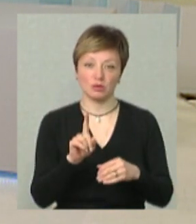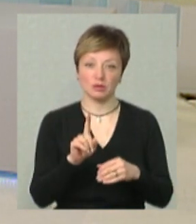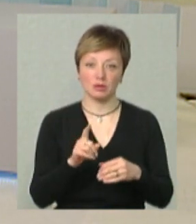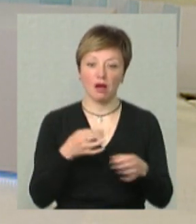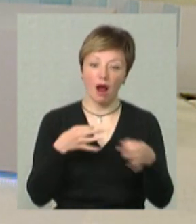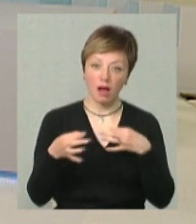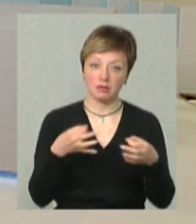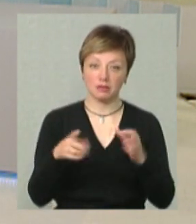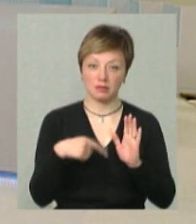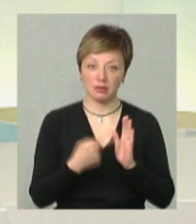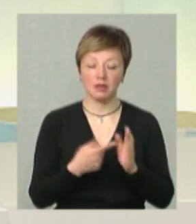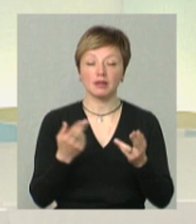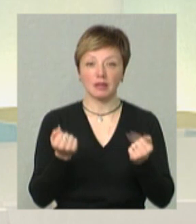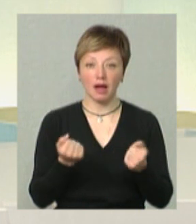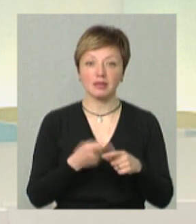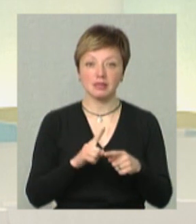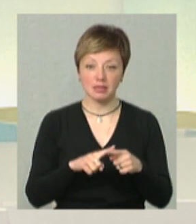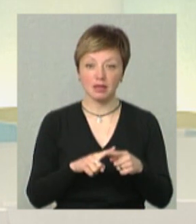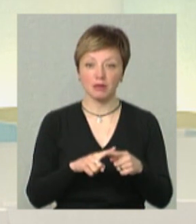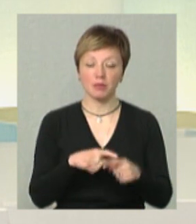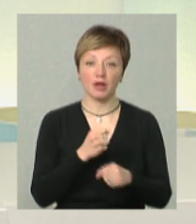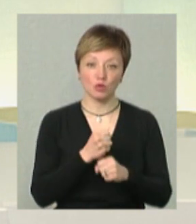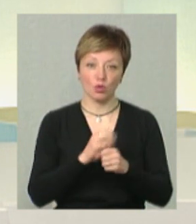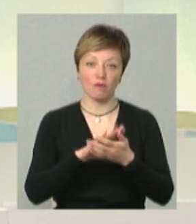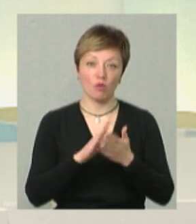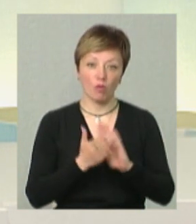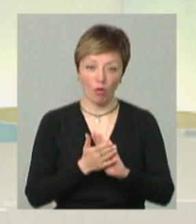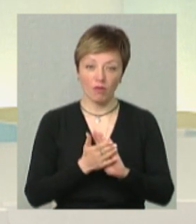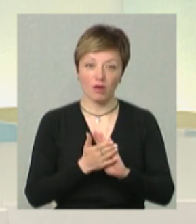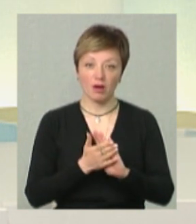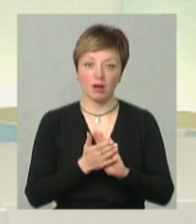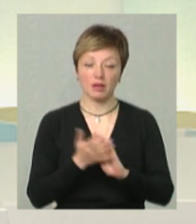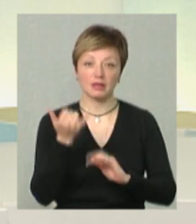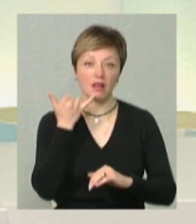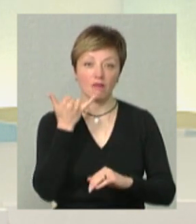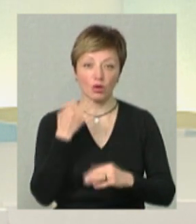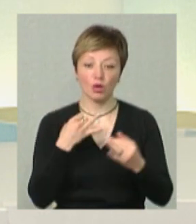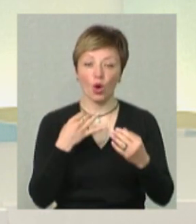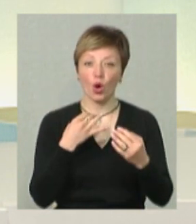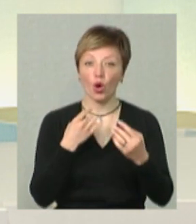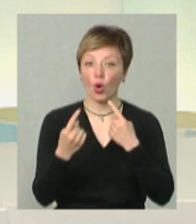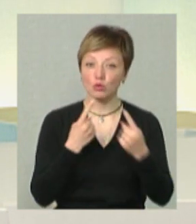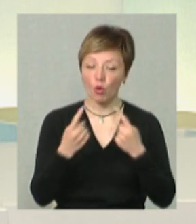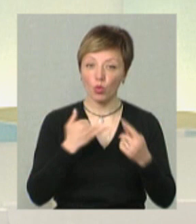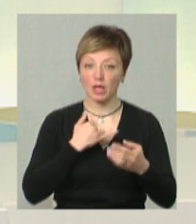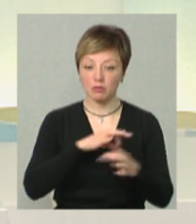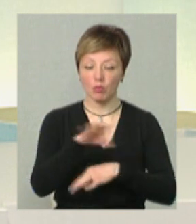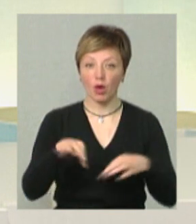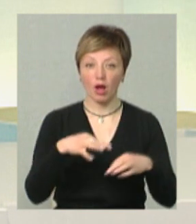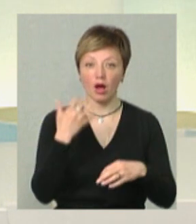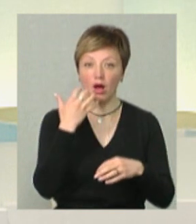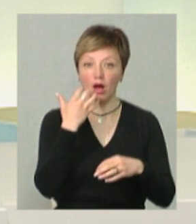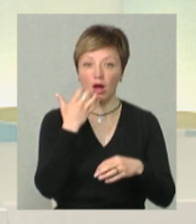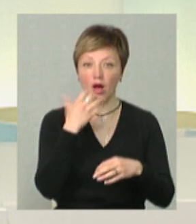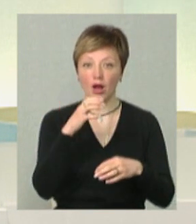щось радитись? Так, абсолютно. Це працює і в умовах таких телефонних розмов. В нас є проект «Гаряча точка для